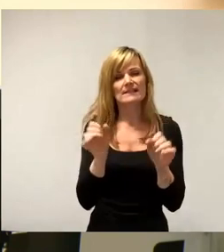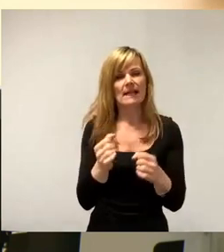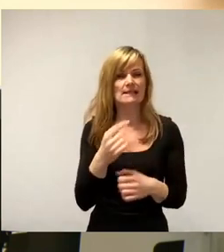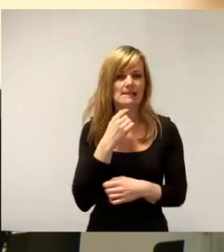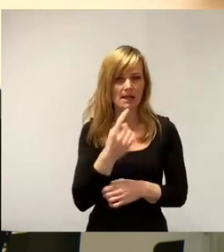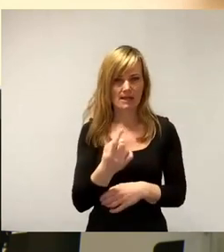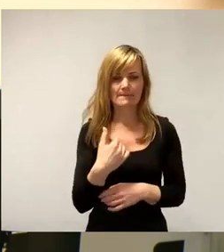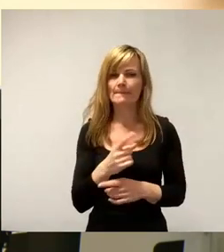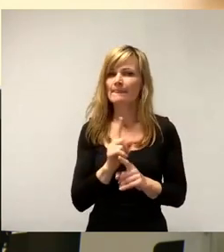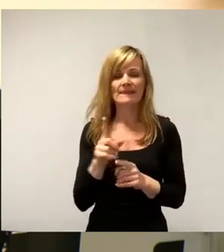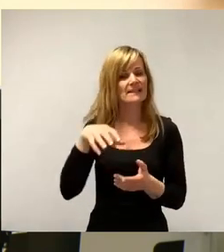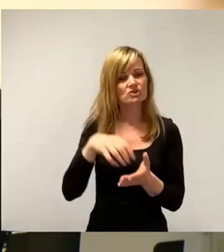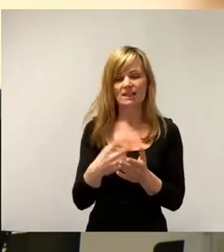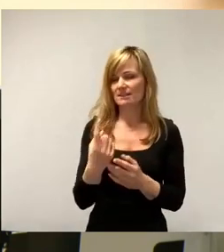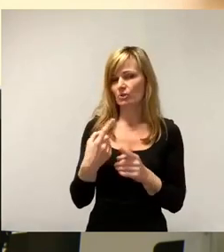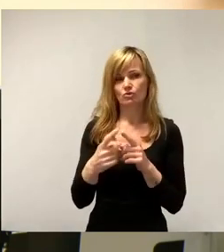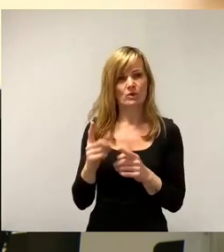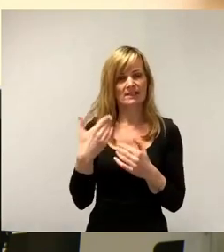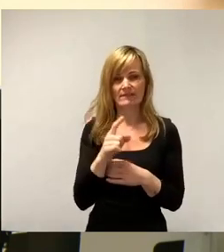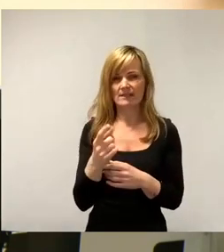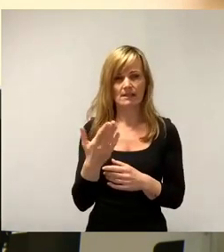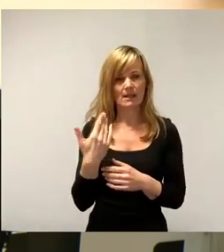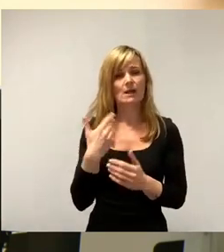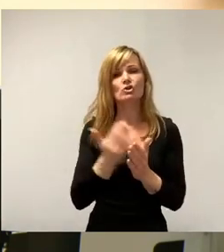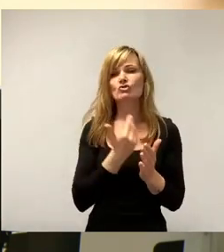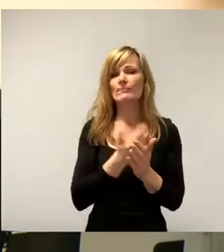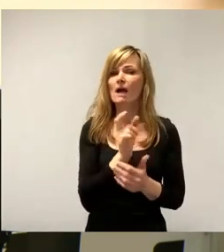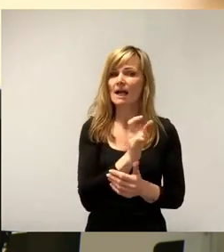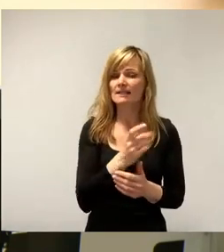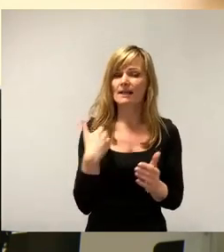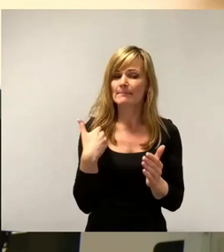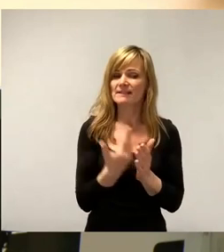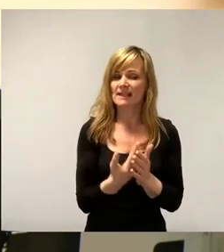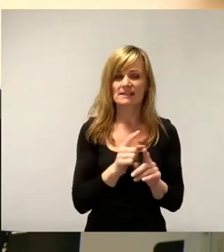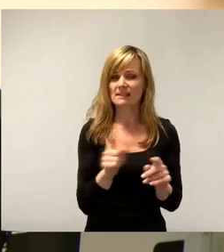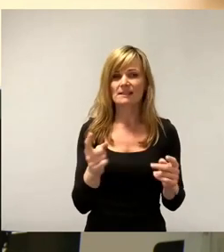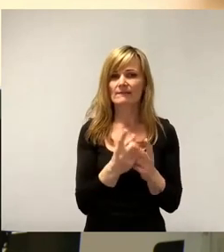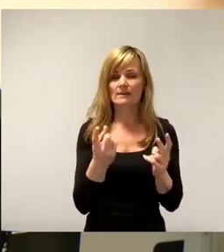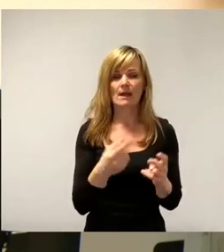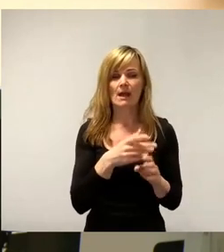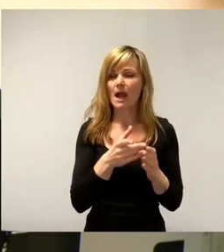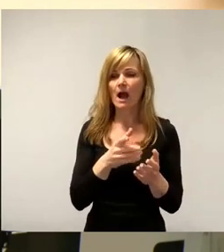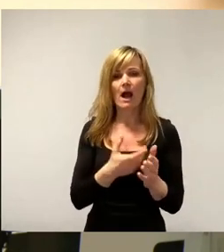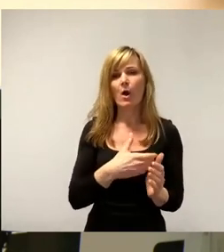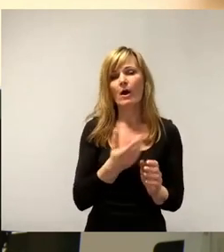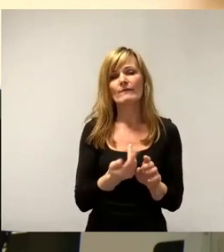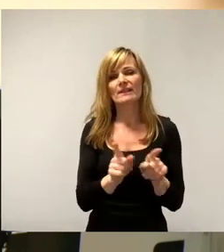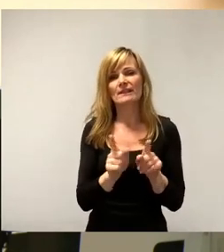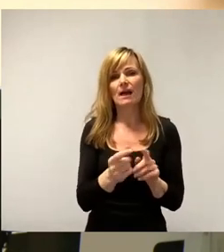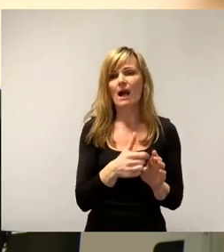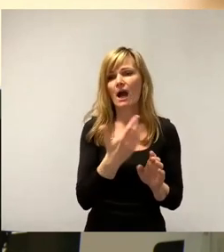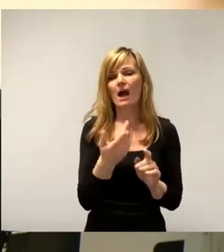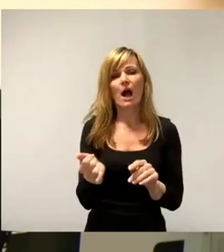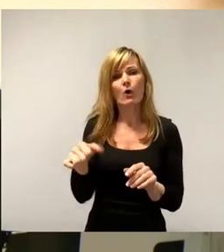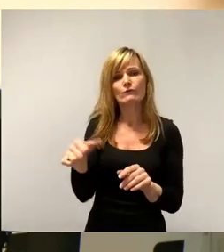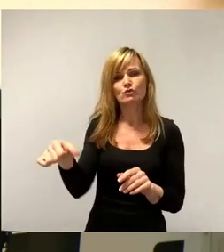nicht an der Stadt, dass aus der Sparkasse bisher jetzt nicht irgendwie Ausschüttungen an die Stadt erfolgen. Das ist so Richtigstellung.